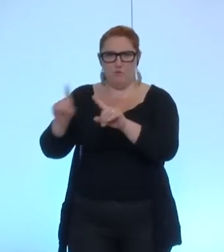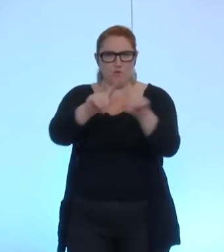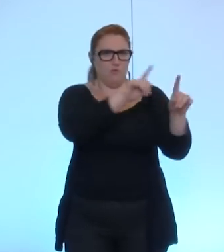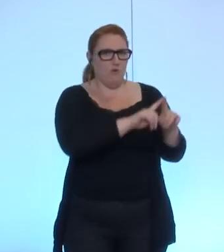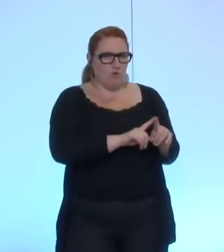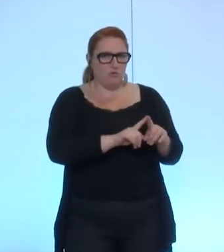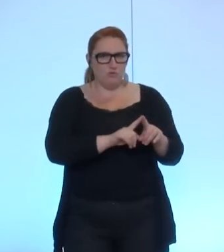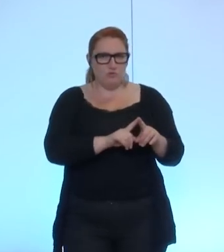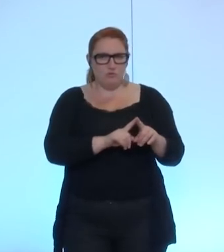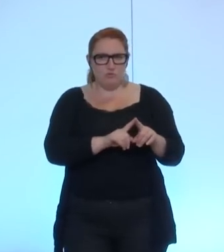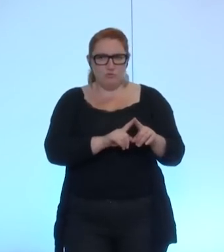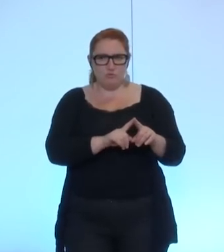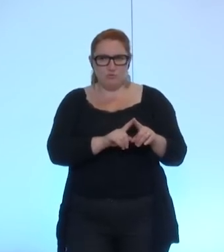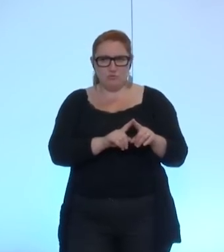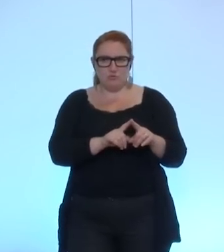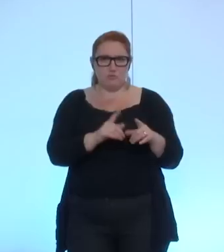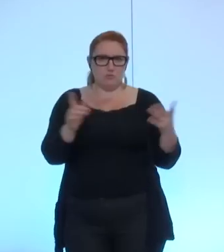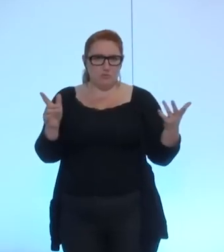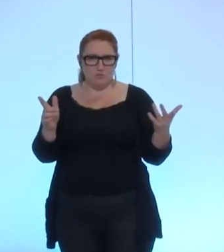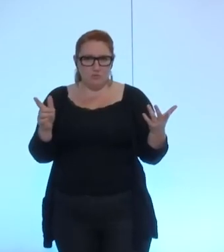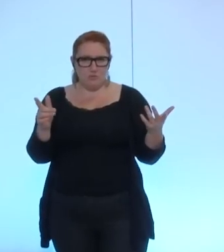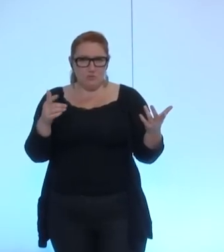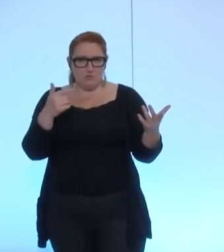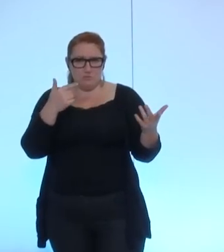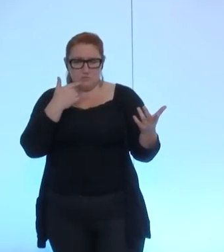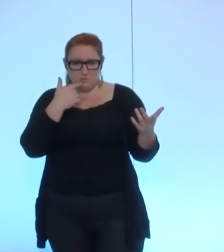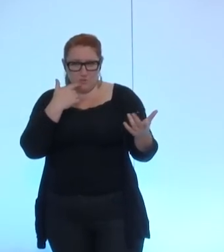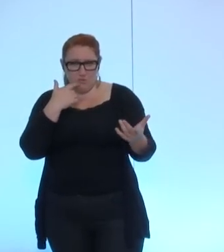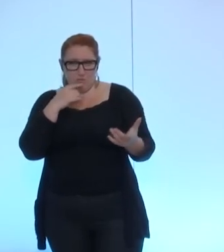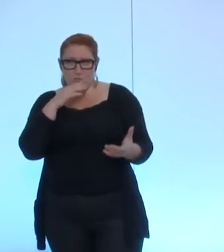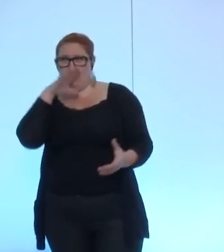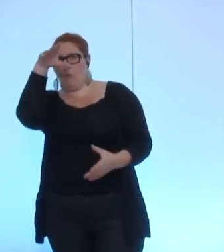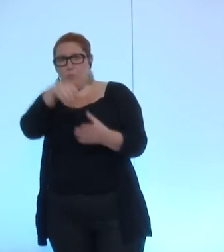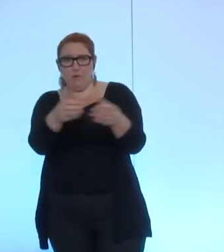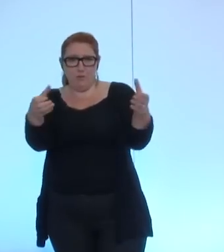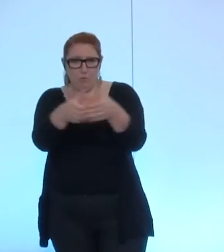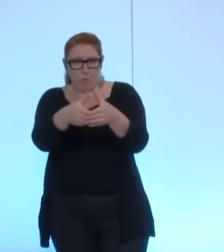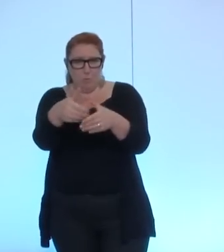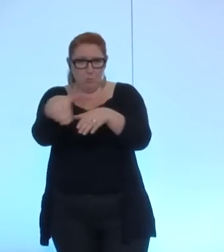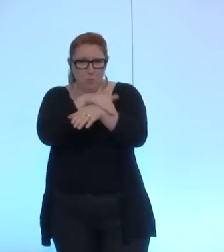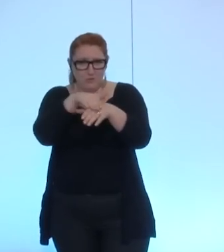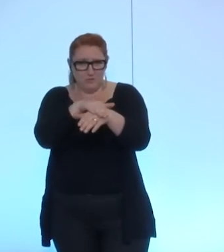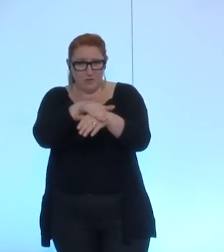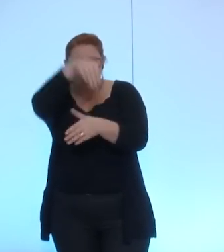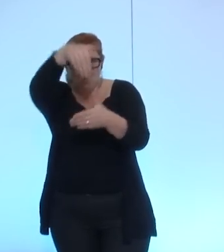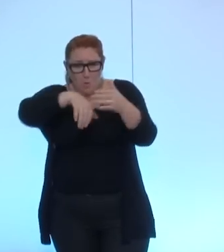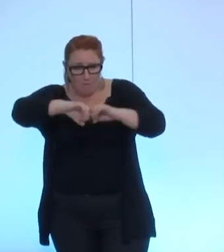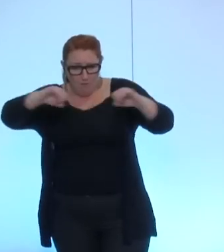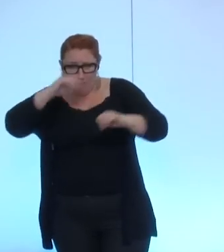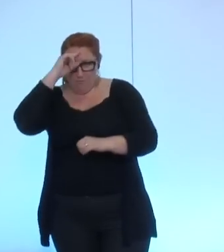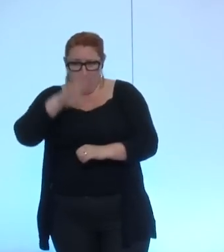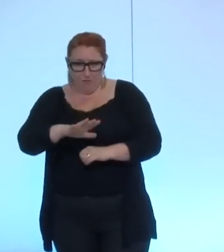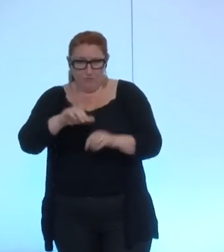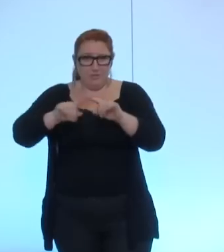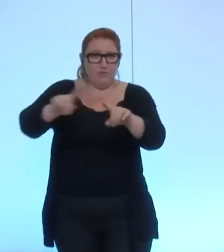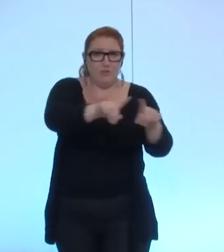peut largement dépasser la diversité des clivages politiques au sein même des groupes au sein même de notre groupe sur le fond